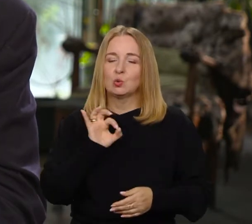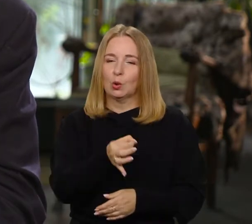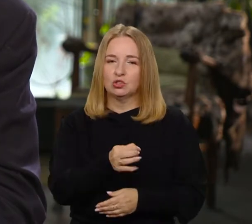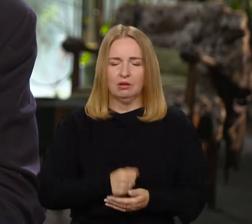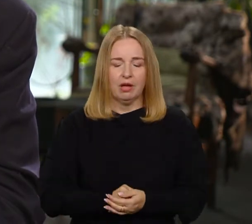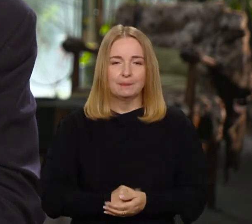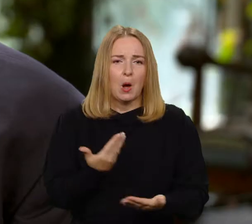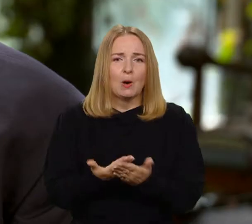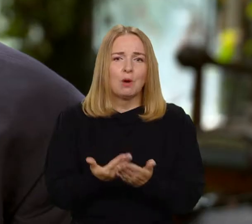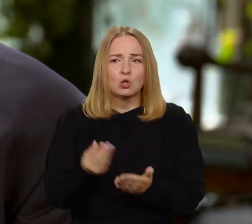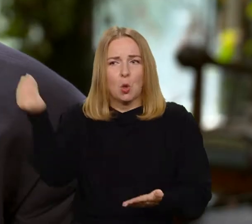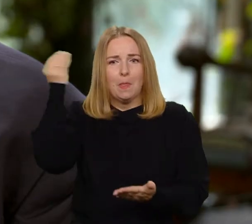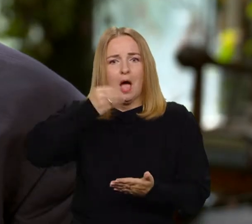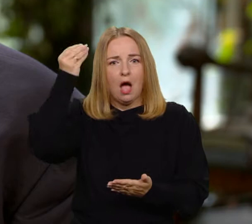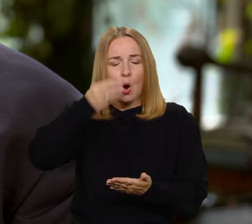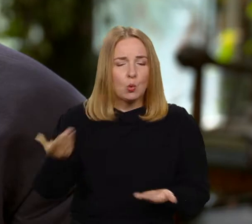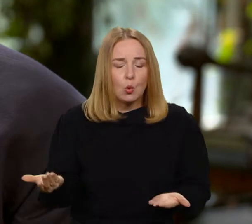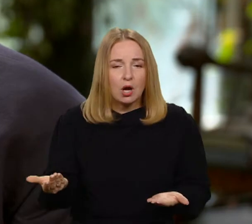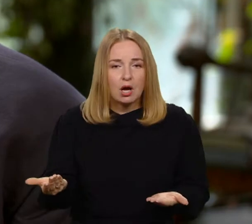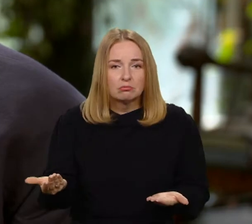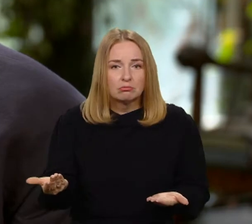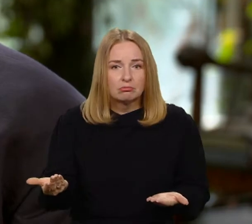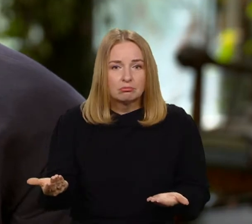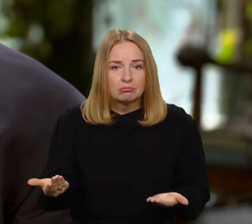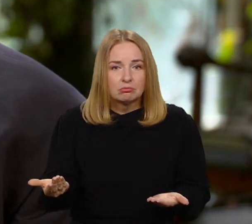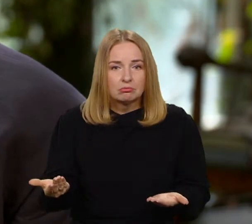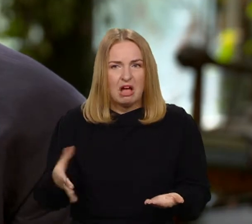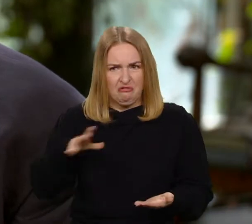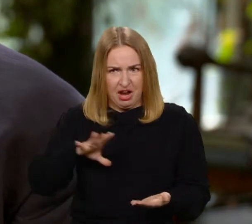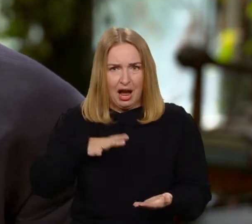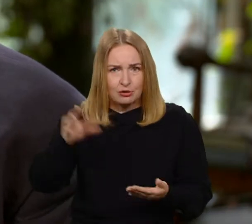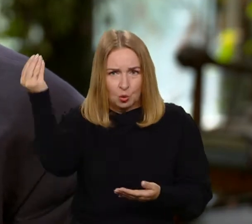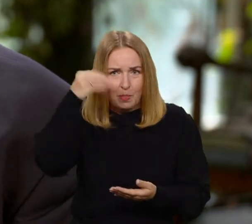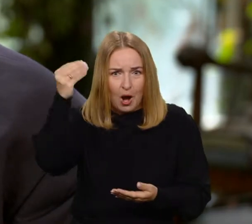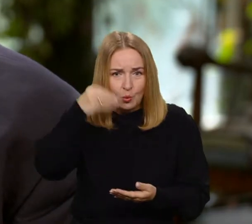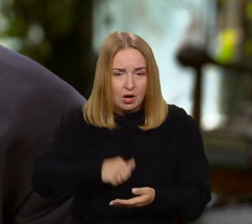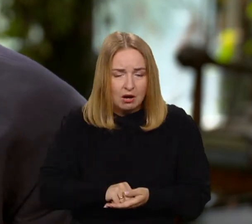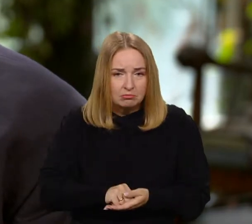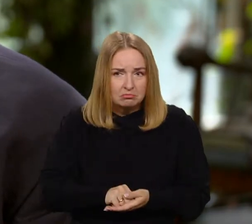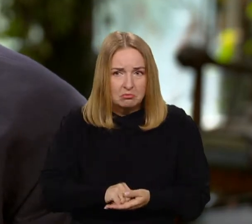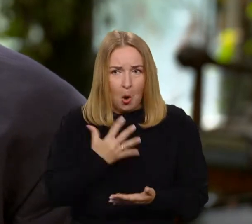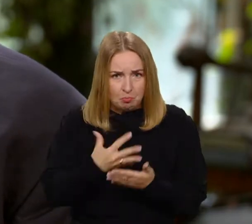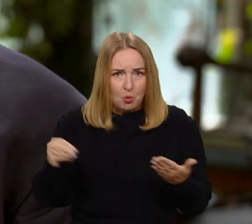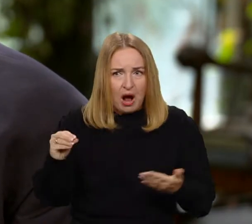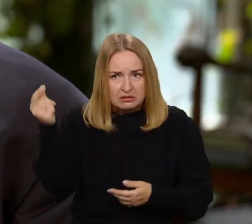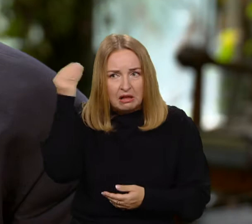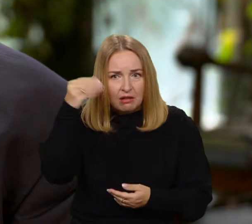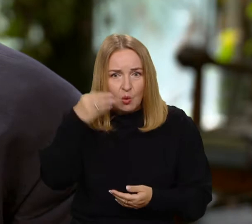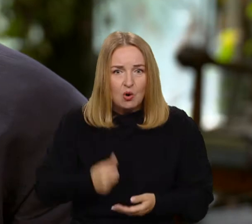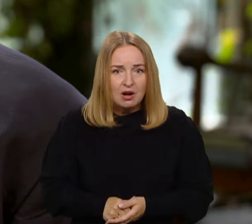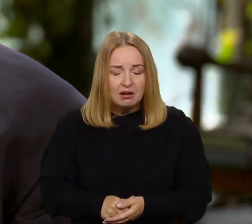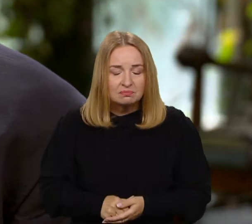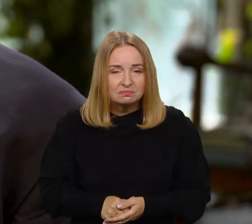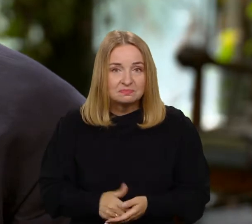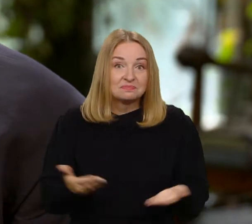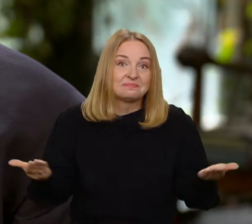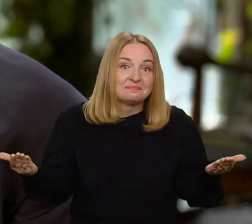uczyć? Inaczej można powiedzieć. Czy warto się uczyć? Czy opłaca się uczyć? I wcale to nie jest takie